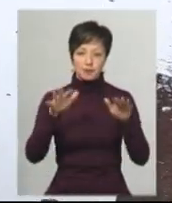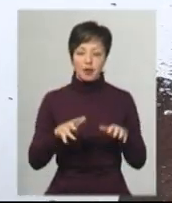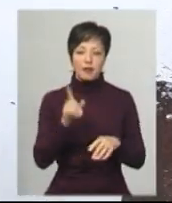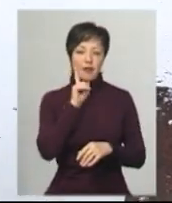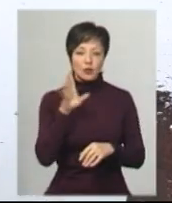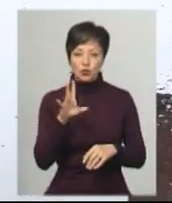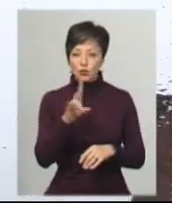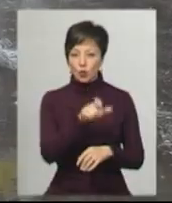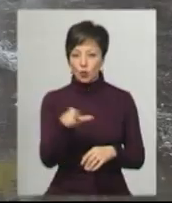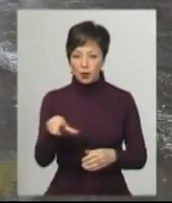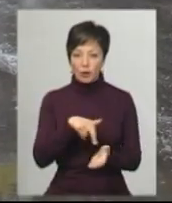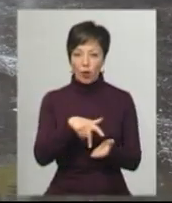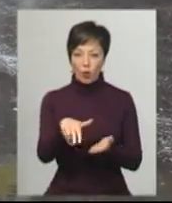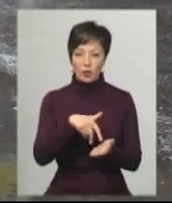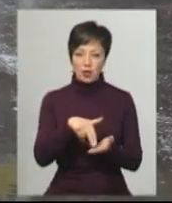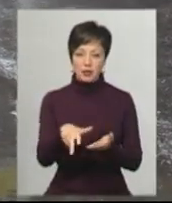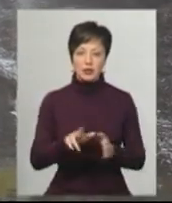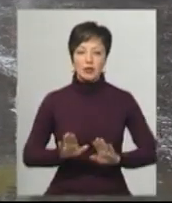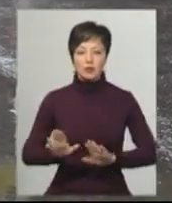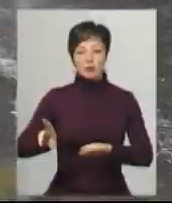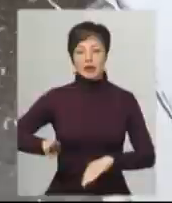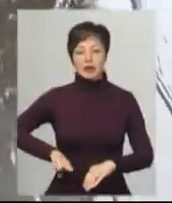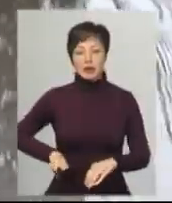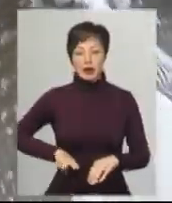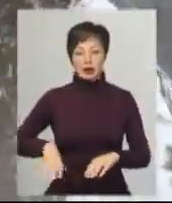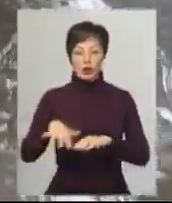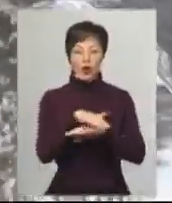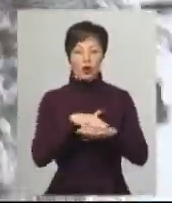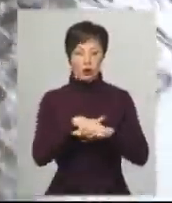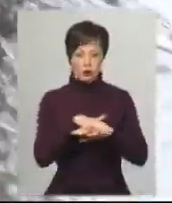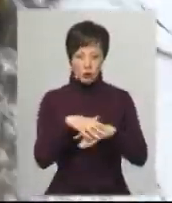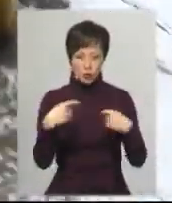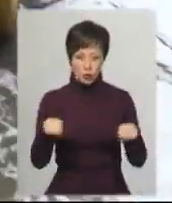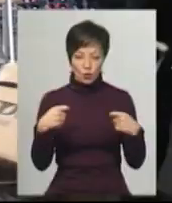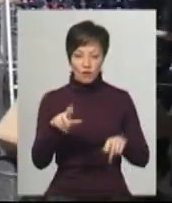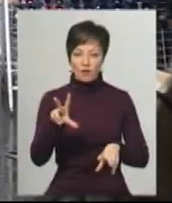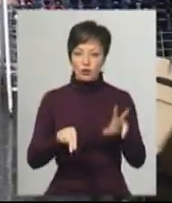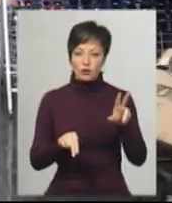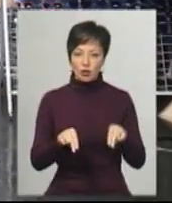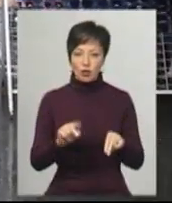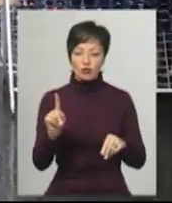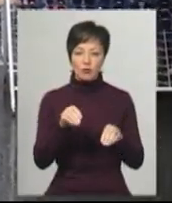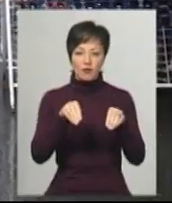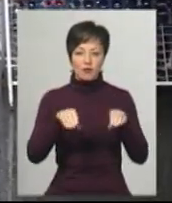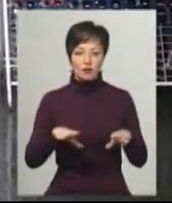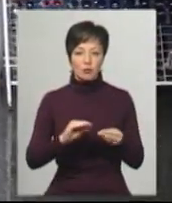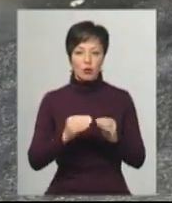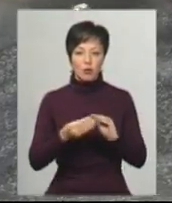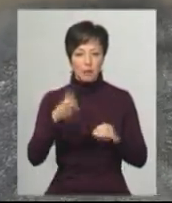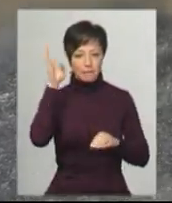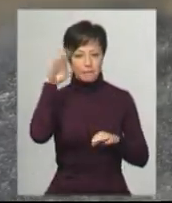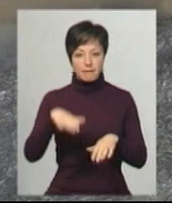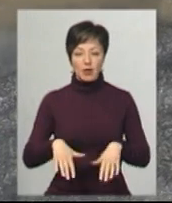незручно людям ходити. Заступник директора ринку «Промбуд-2» Олег Гончар вважає, аби вирішити проблему із